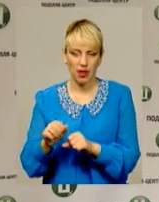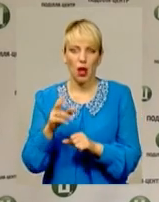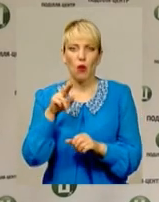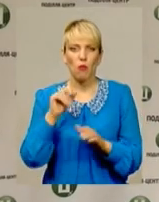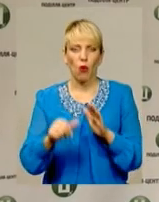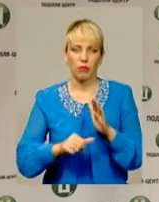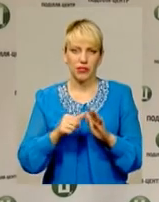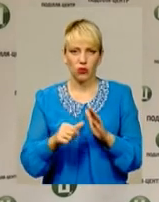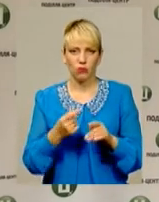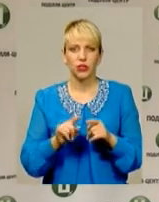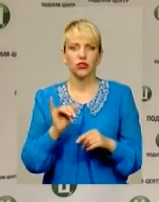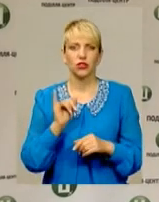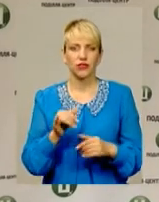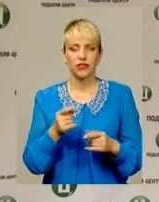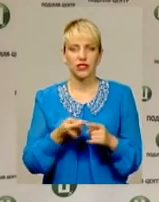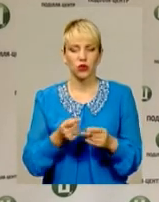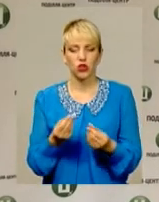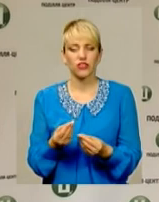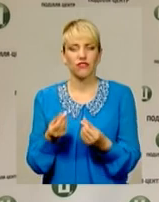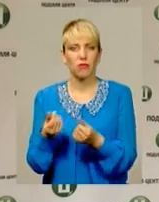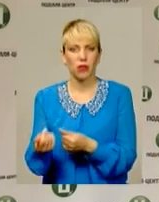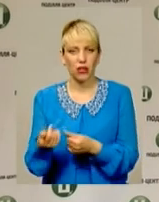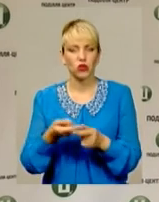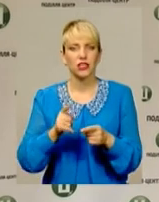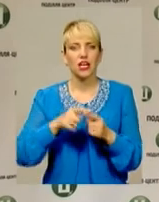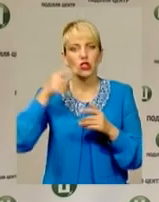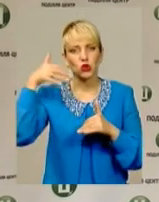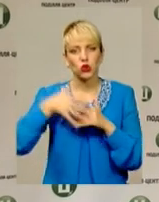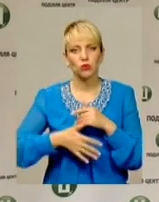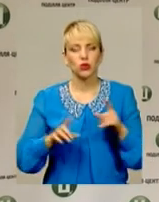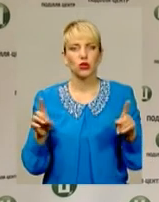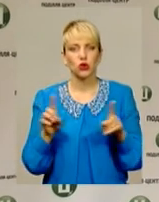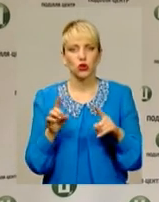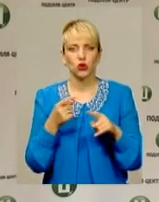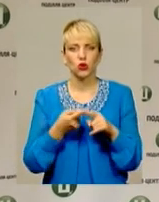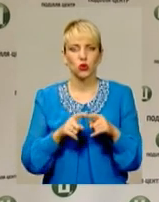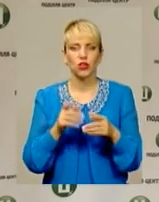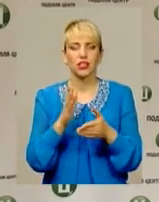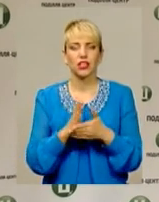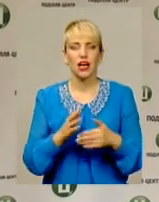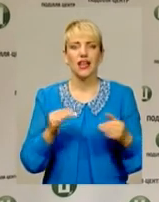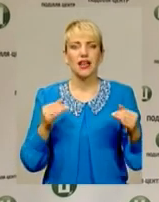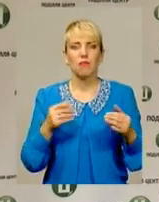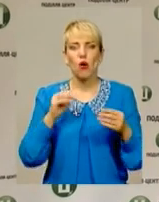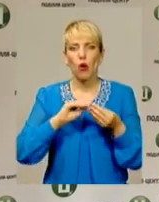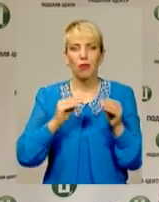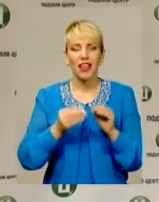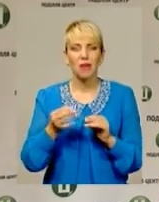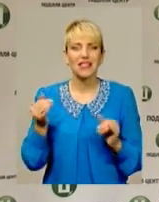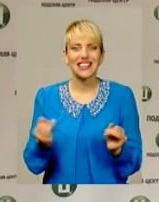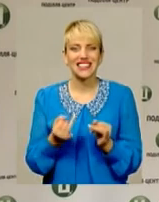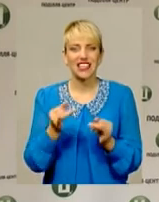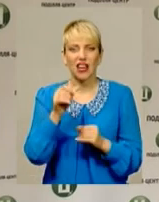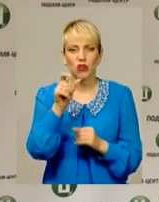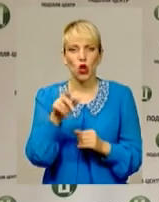Зрозуміло, що тут одна є проблема в працевлаштуванні, зацікавленість самої